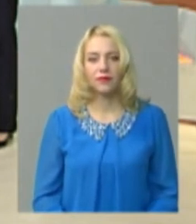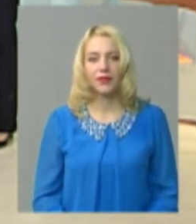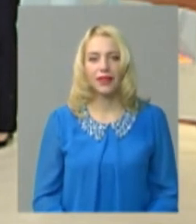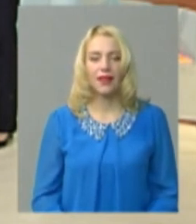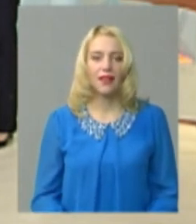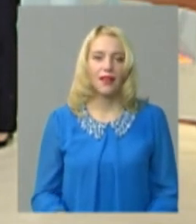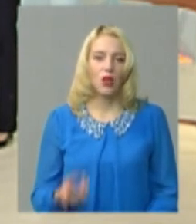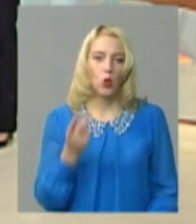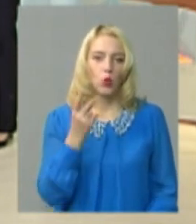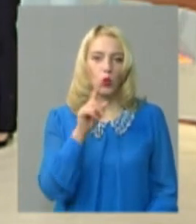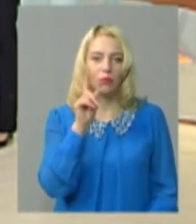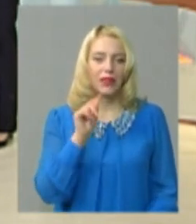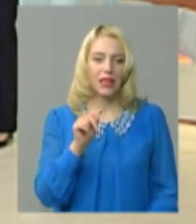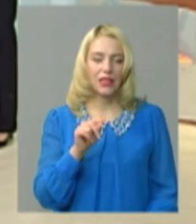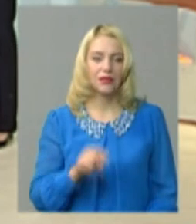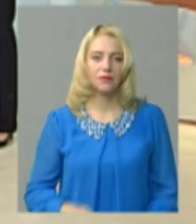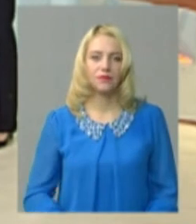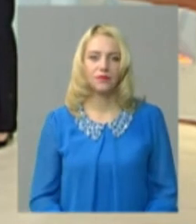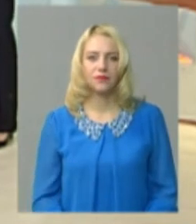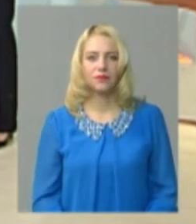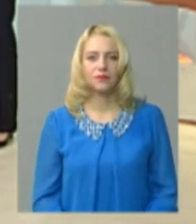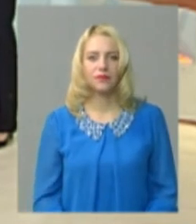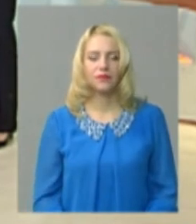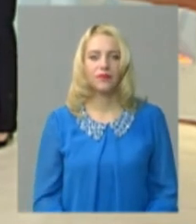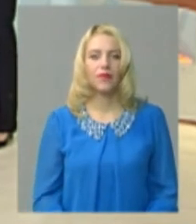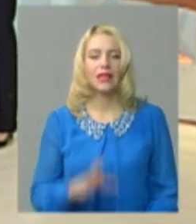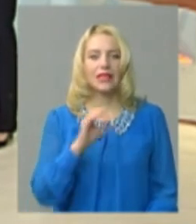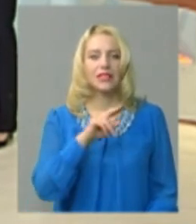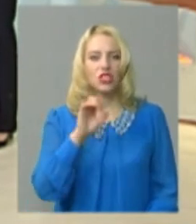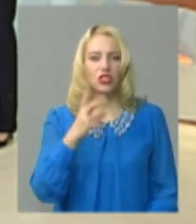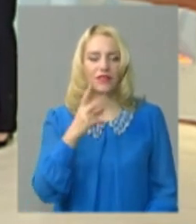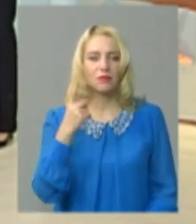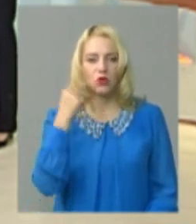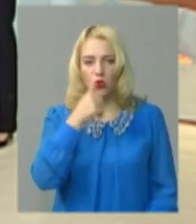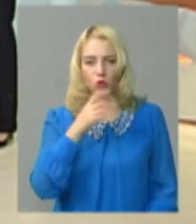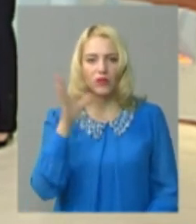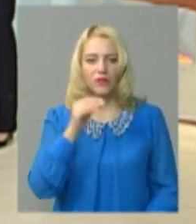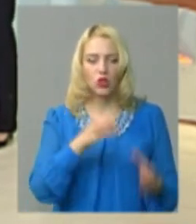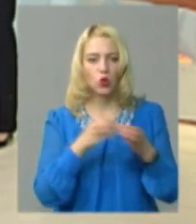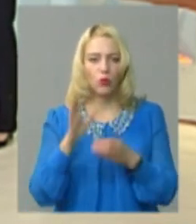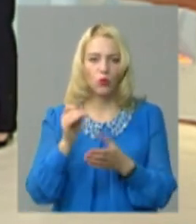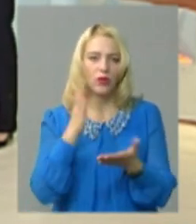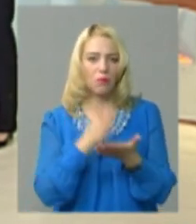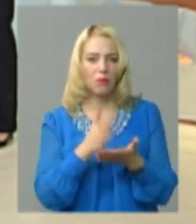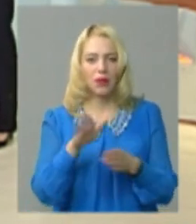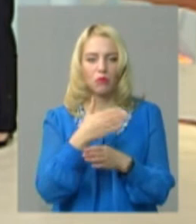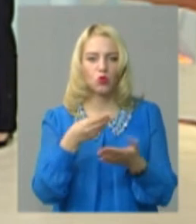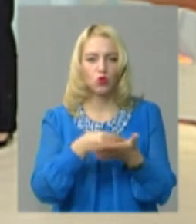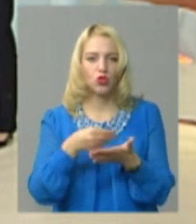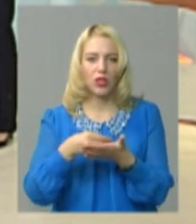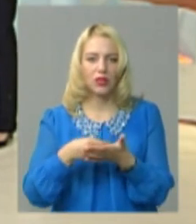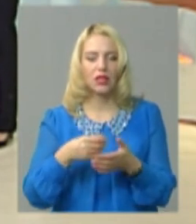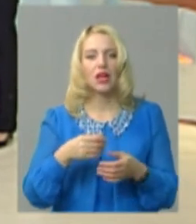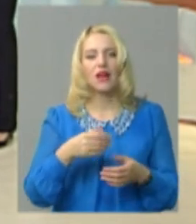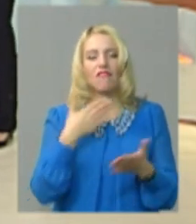А давайте... Друге питання, тому що перше теж уже розглядали. З січня 2021 року усі громади будуть на прямих міжбюджетних відносинах з